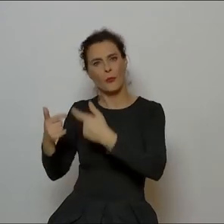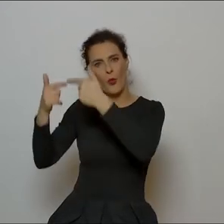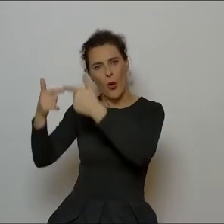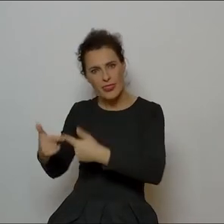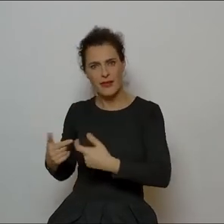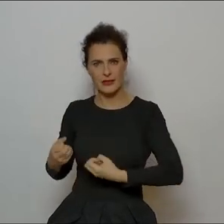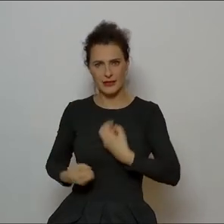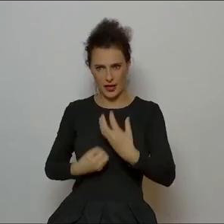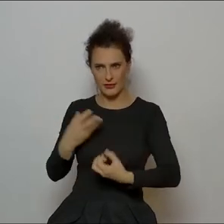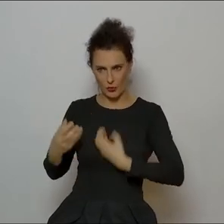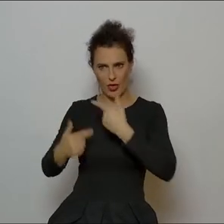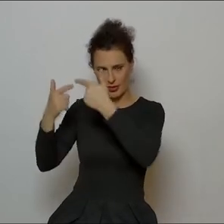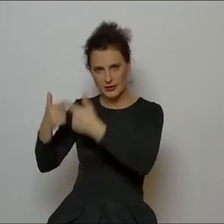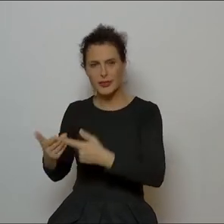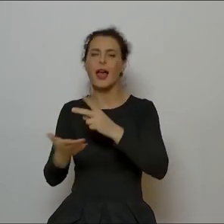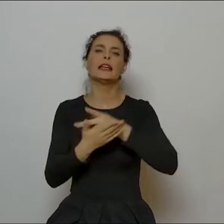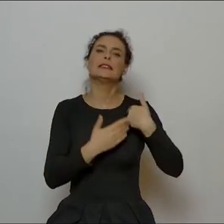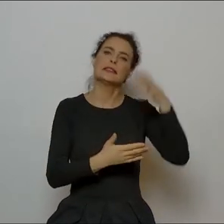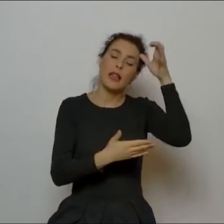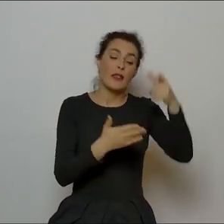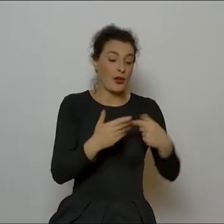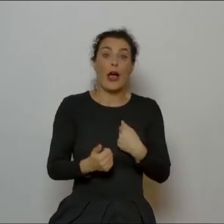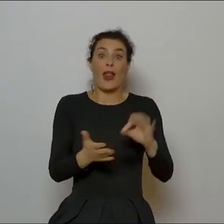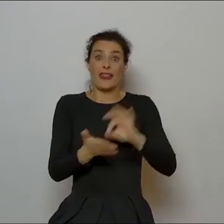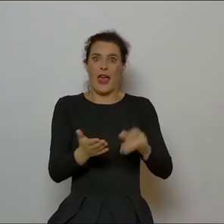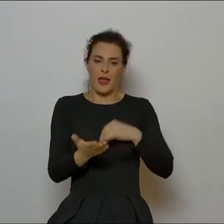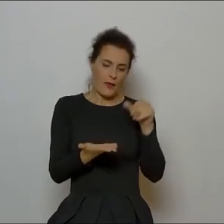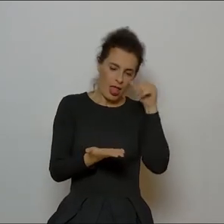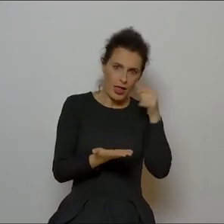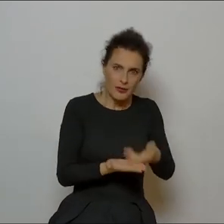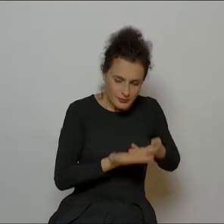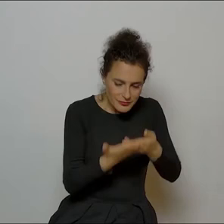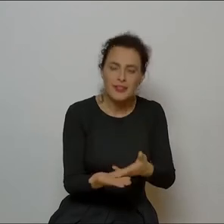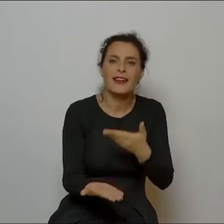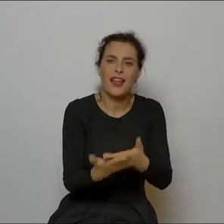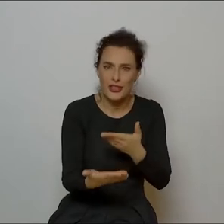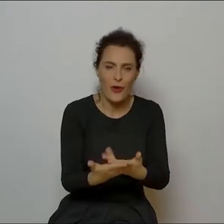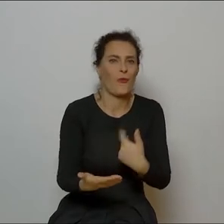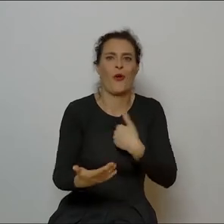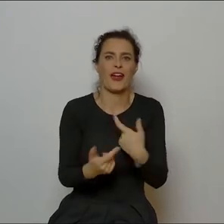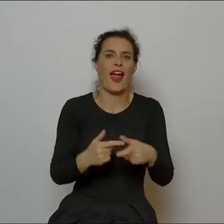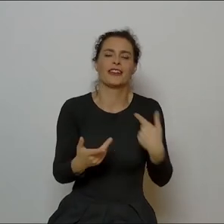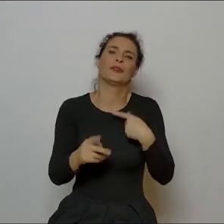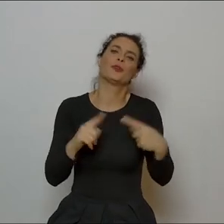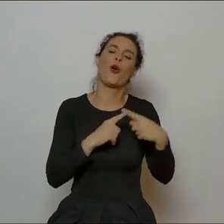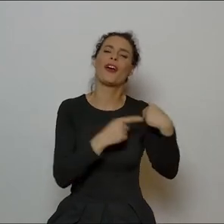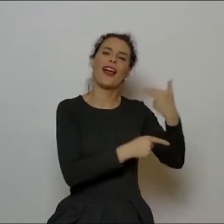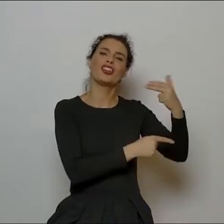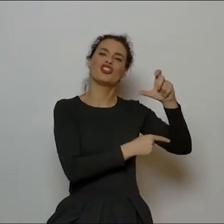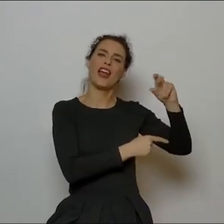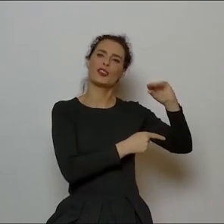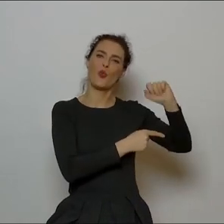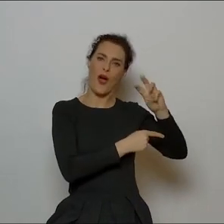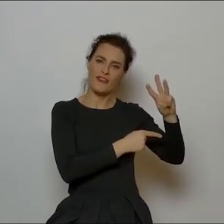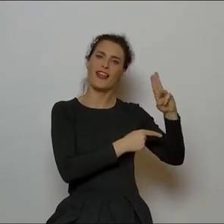W ogóle mam dzisiaj taką ze sobą ściągę, bo wiadomo, że tutaj jakby no, jestem niejako przedłużeniem Przesława Niemena, który